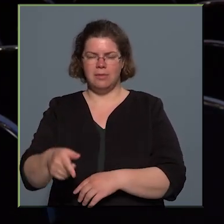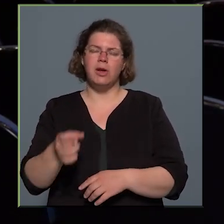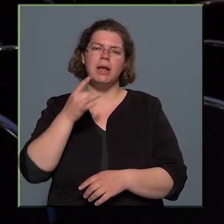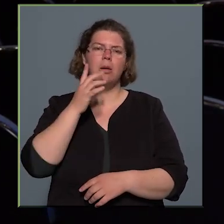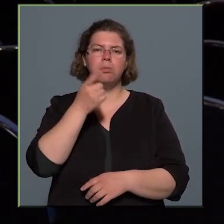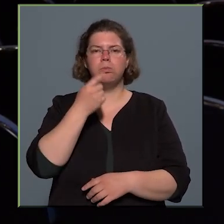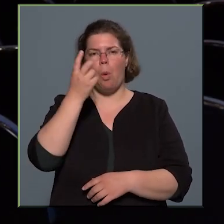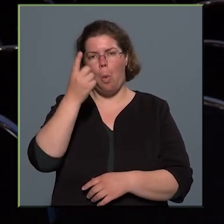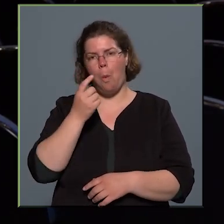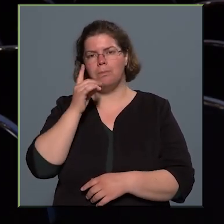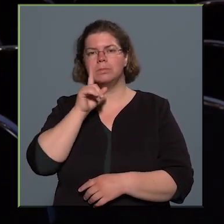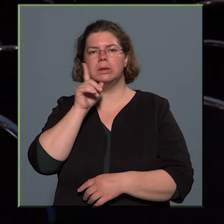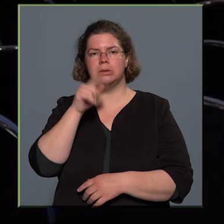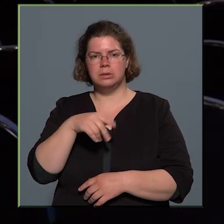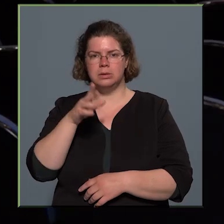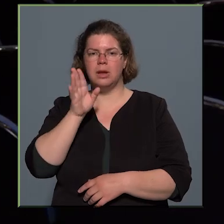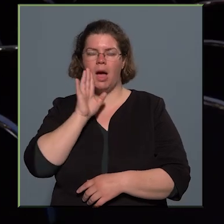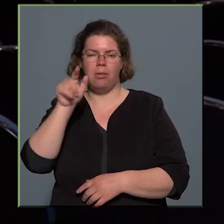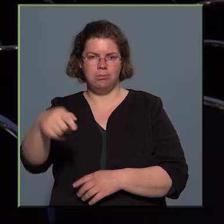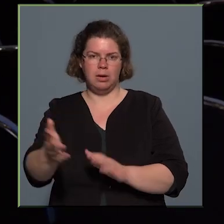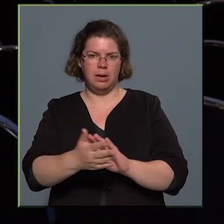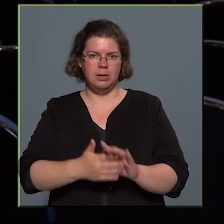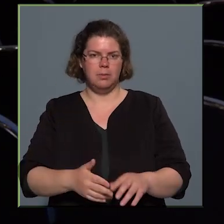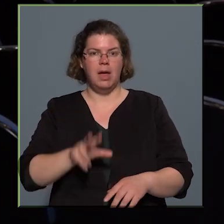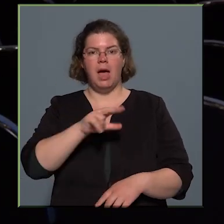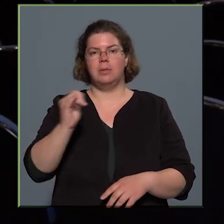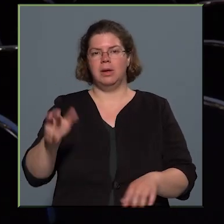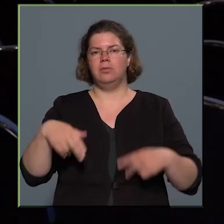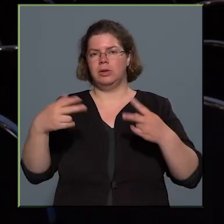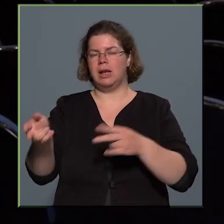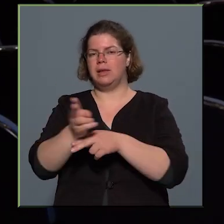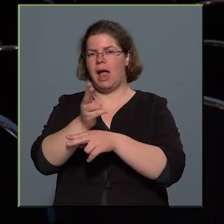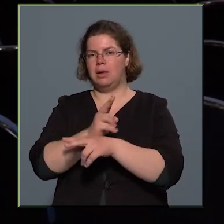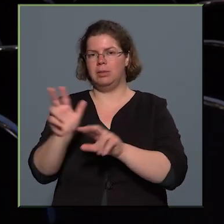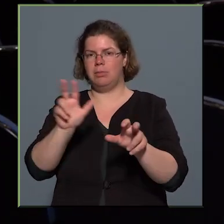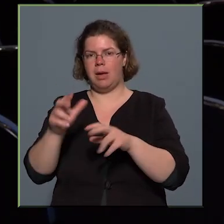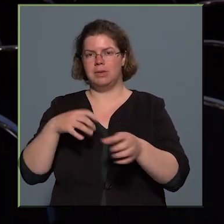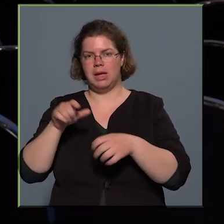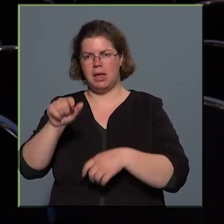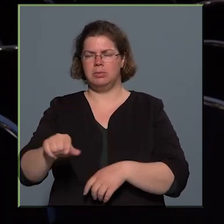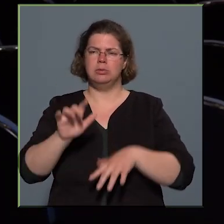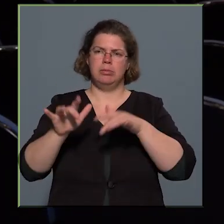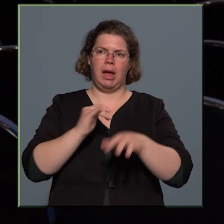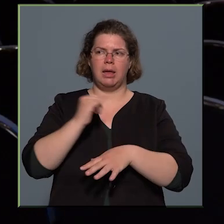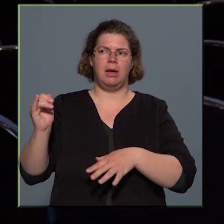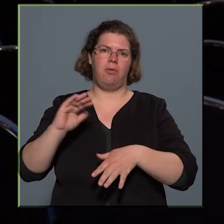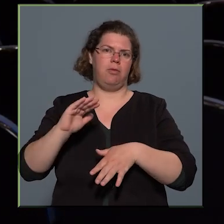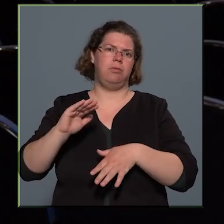bábszínházban kezdtem, és úgy kerültem utána három év után az állami bábszínházba, és ott jó néhány évet eltöltöttem.